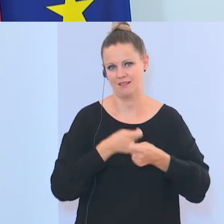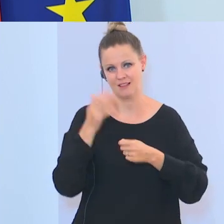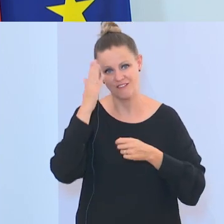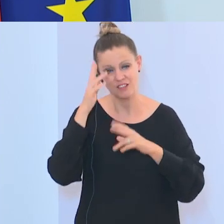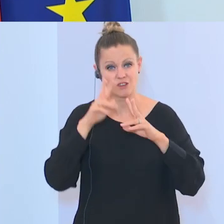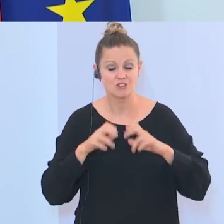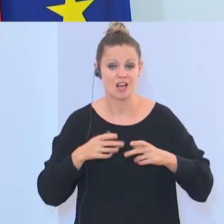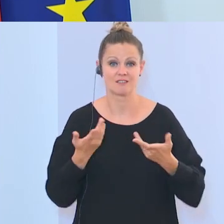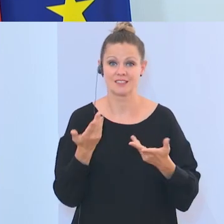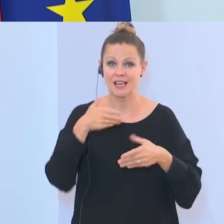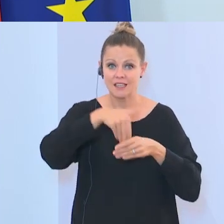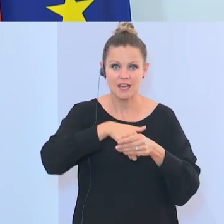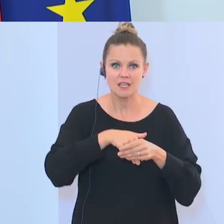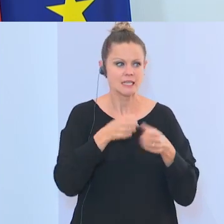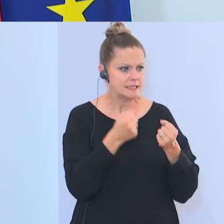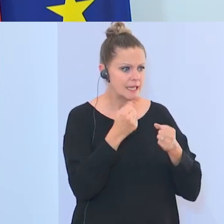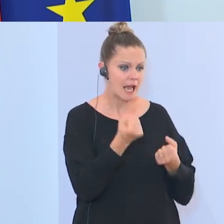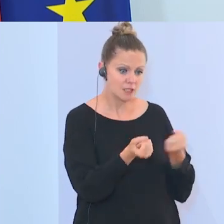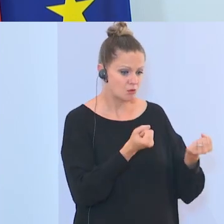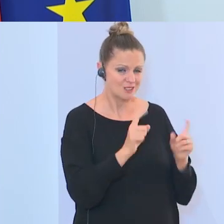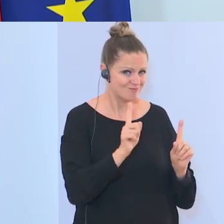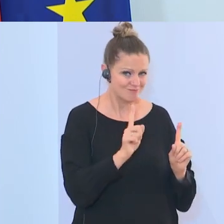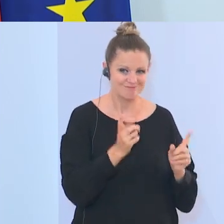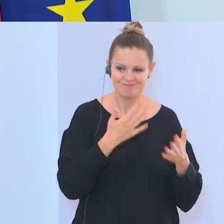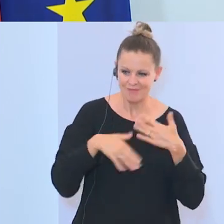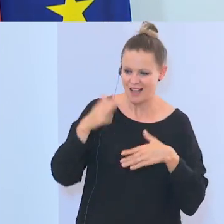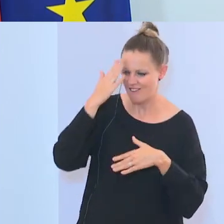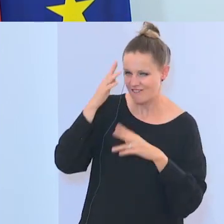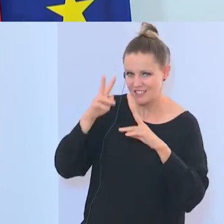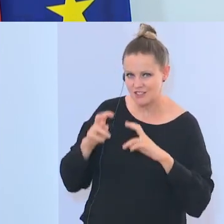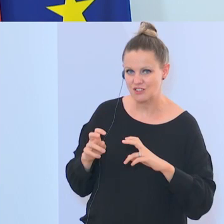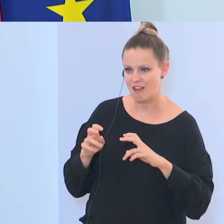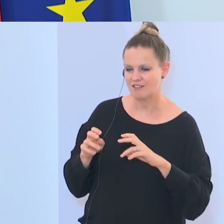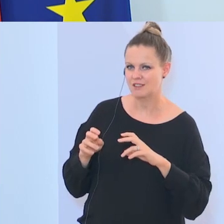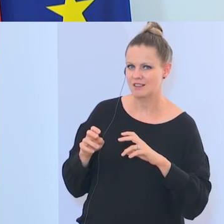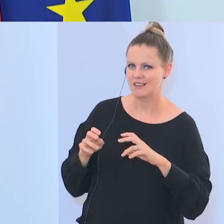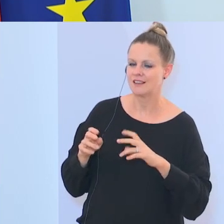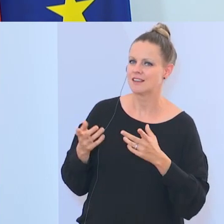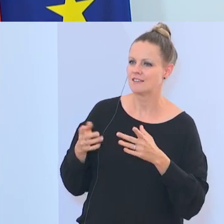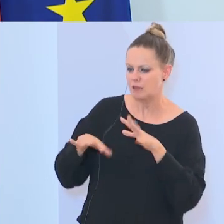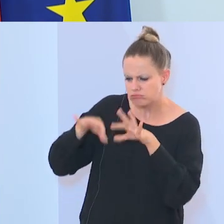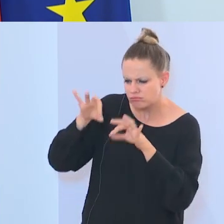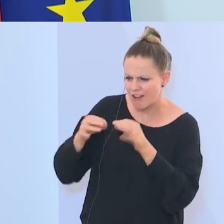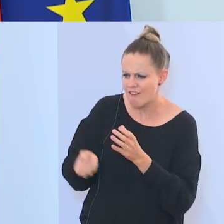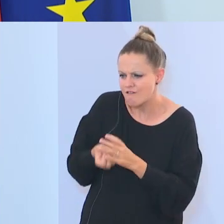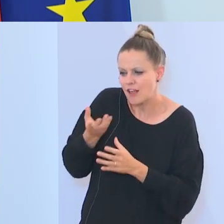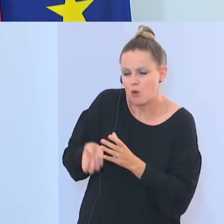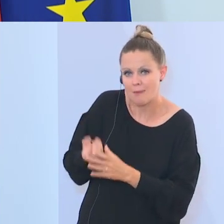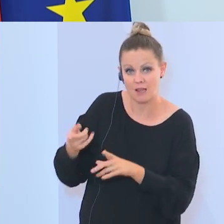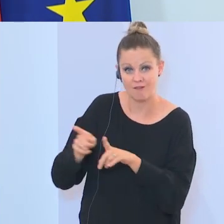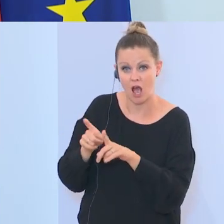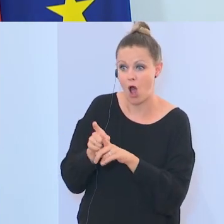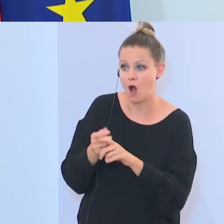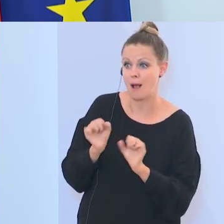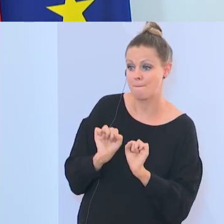nicht jetzt die sicherheitspolitische, sondern primär die wissenschaftliche Erforschung von den Phänomenen, aber auch von den